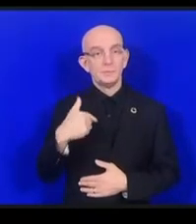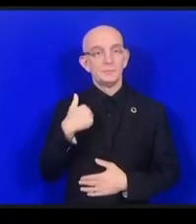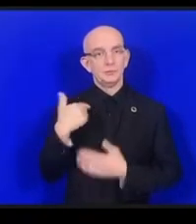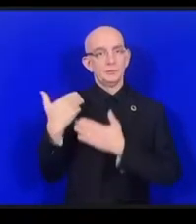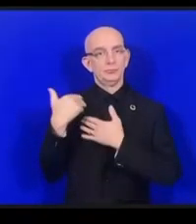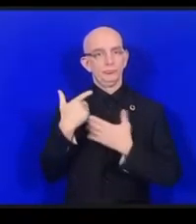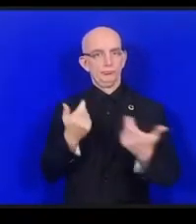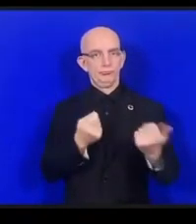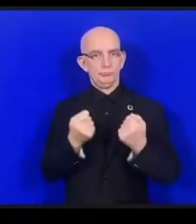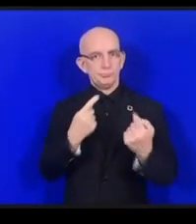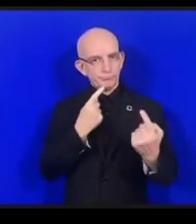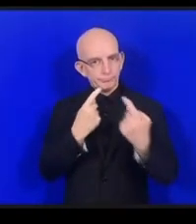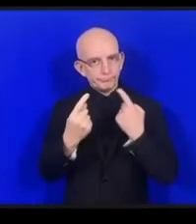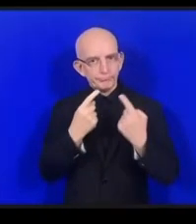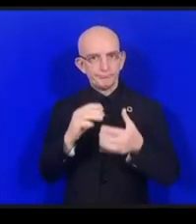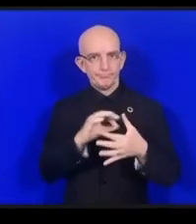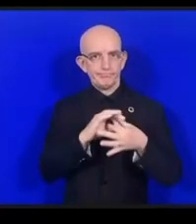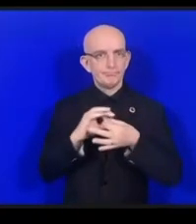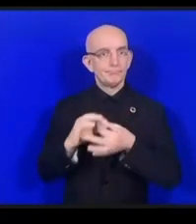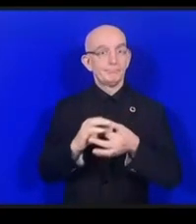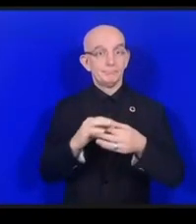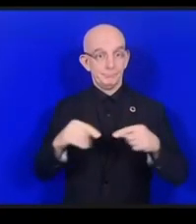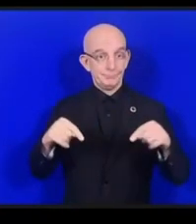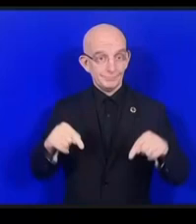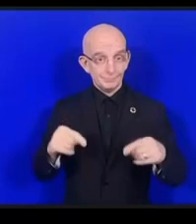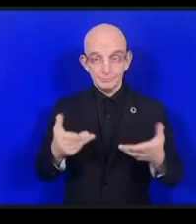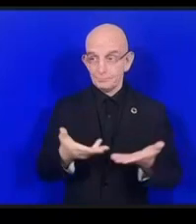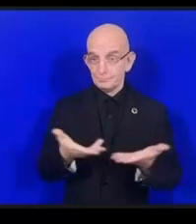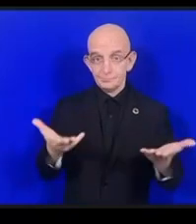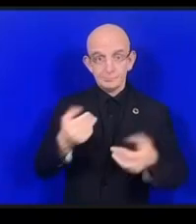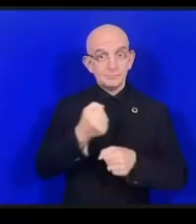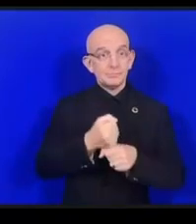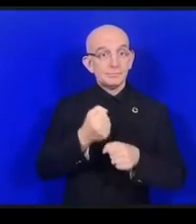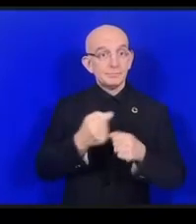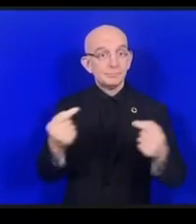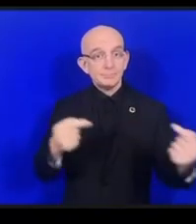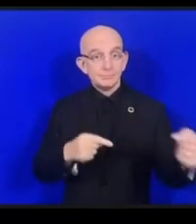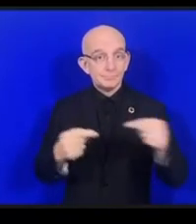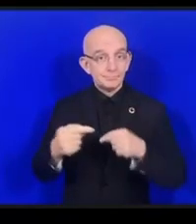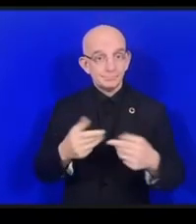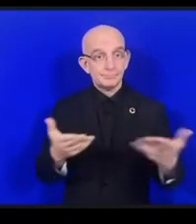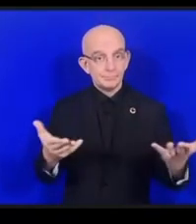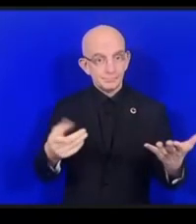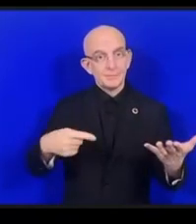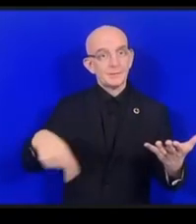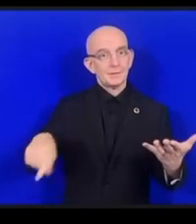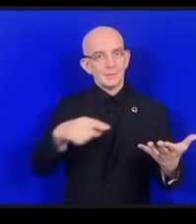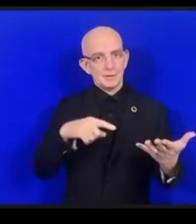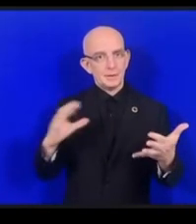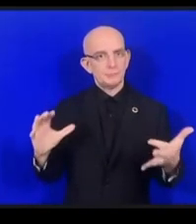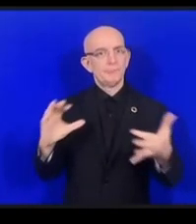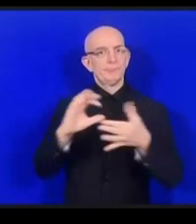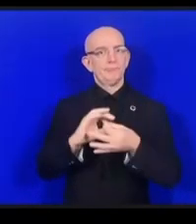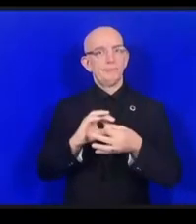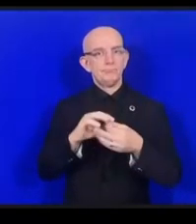シリテーターを同僚のユタ・クロールットとしております彼女がこのセッションのコーモデレーターを務めます